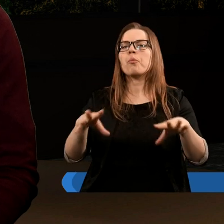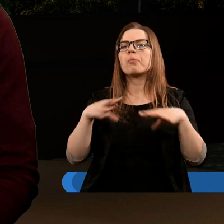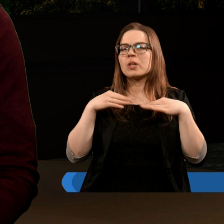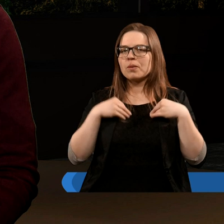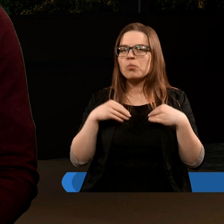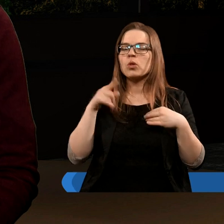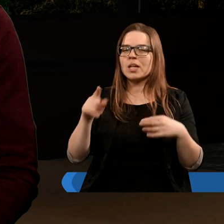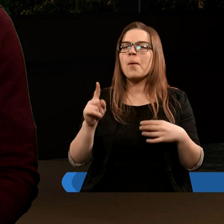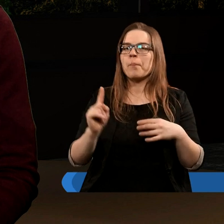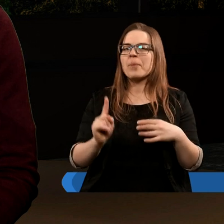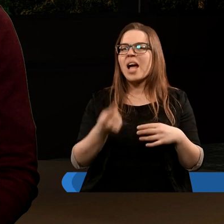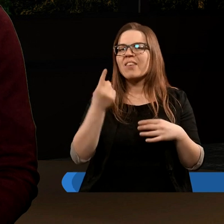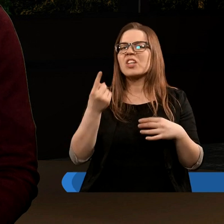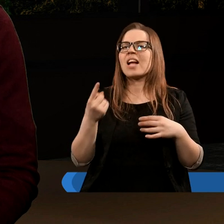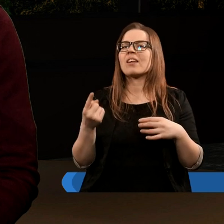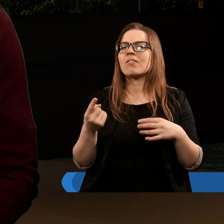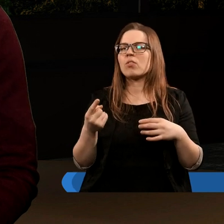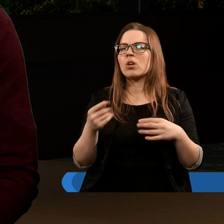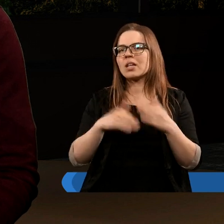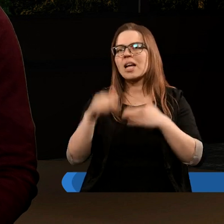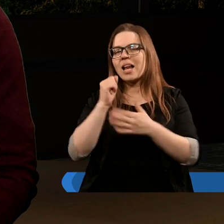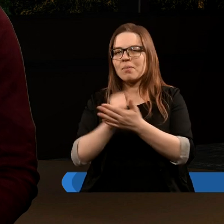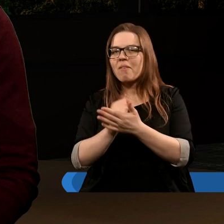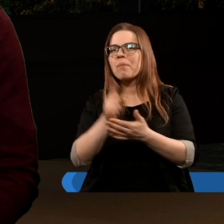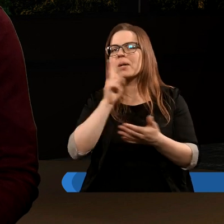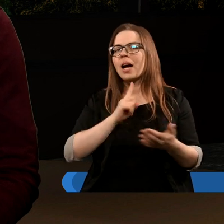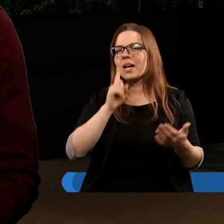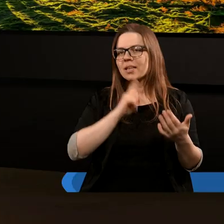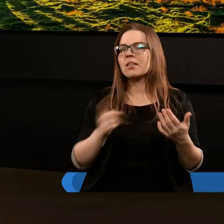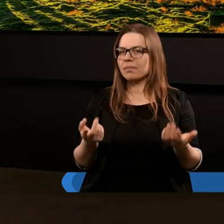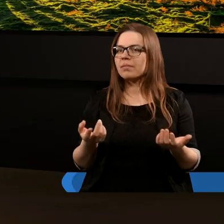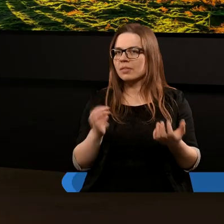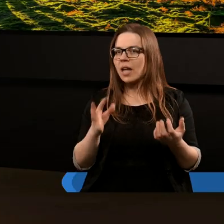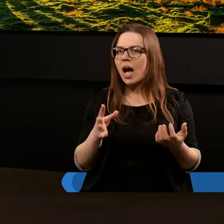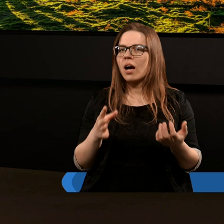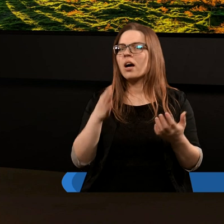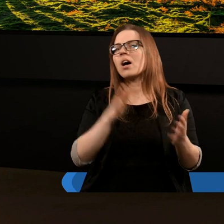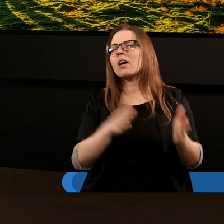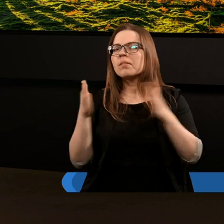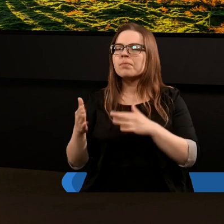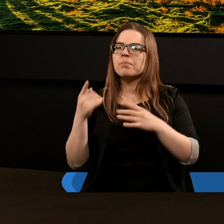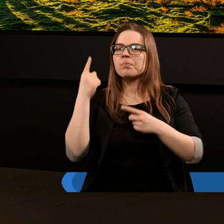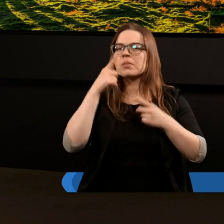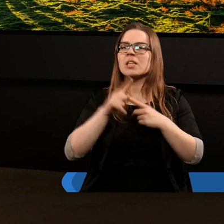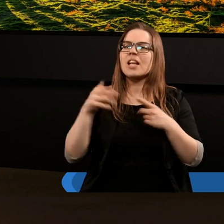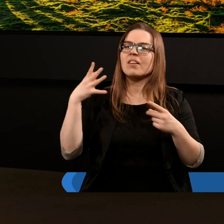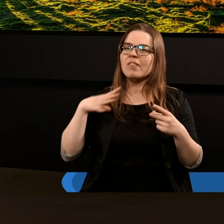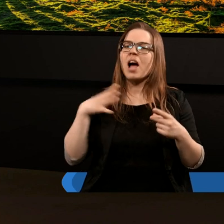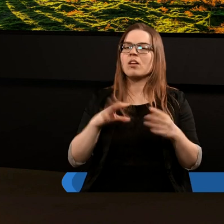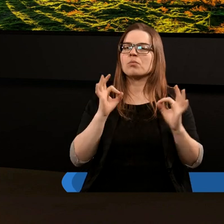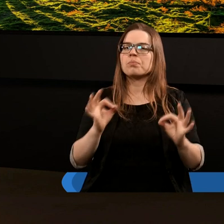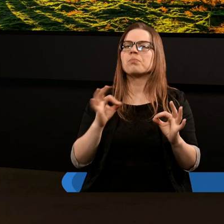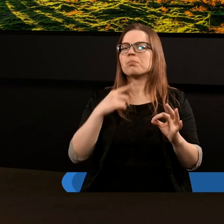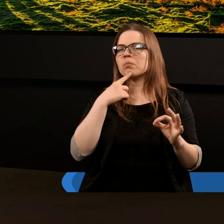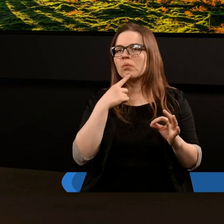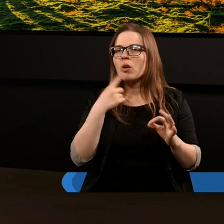takie pierwszeństwo i dowództwo nad sprawami religijnymi. Tak, chociaż z drugiej strony myślę, że warto byłoby uczciwie